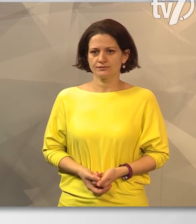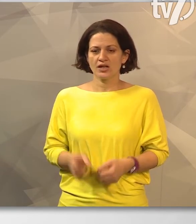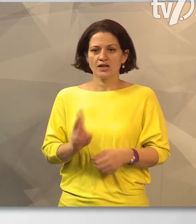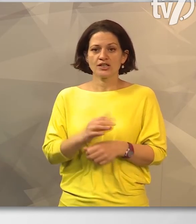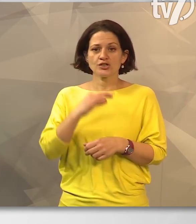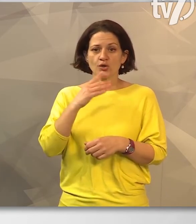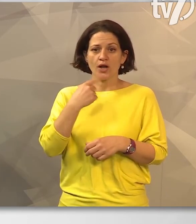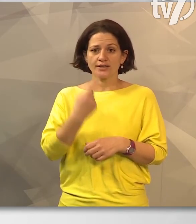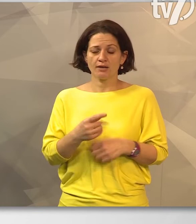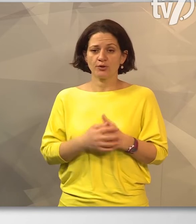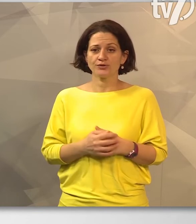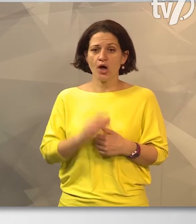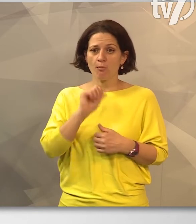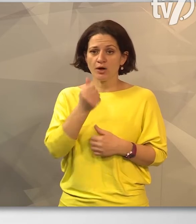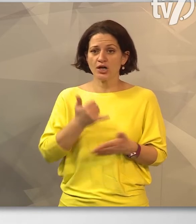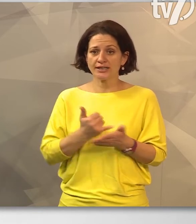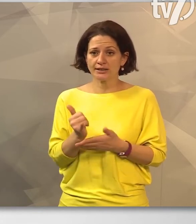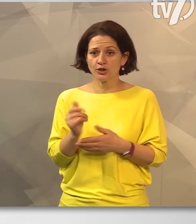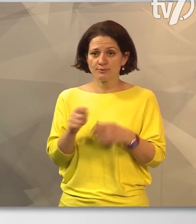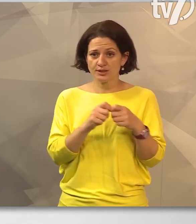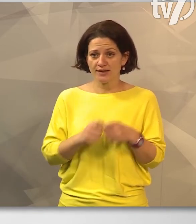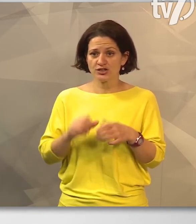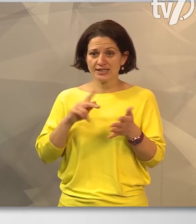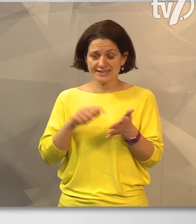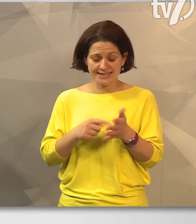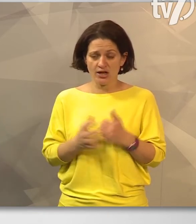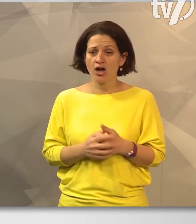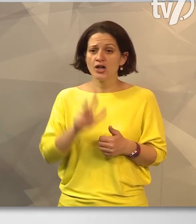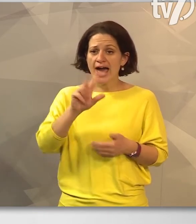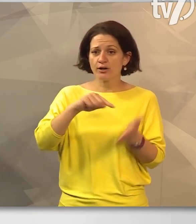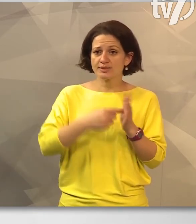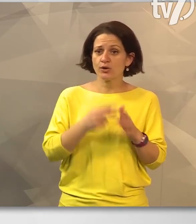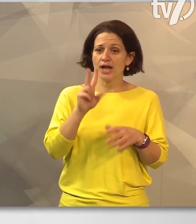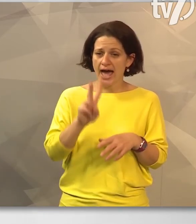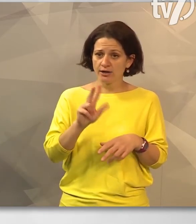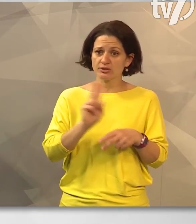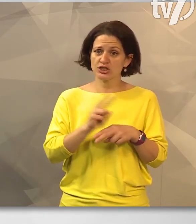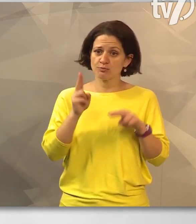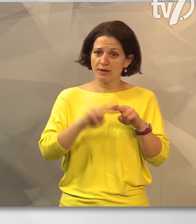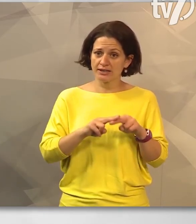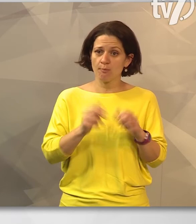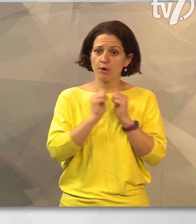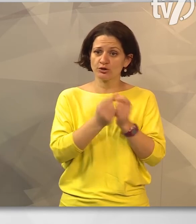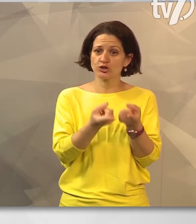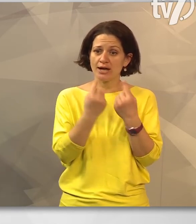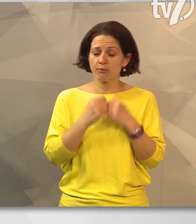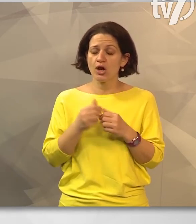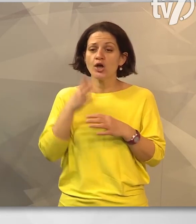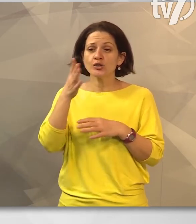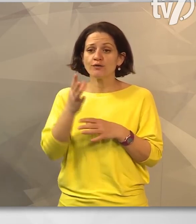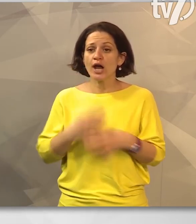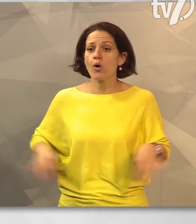Kis Roland kiemelte, a Magyar Jégkorong Szövetség célja, hogy a háromszor három kispályás bajnokságból jövőre